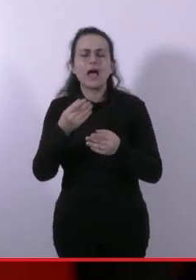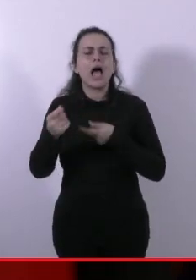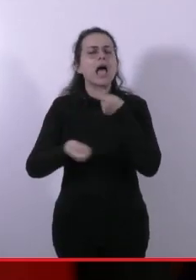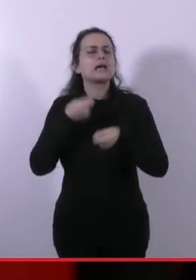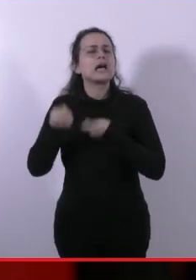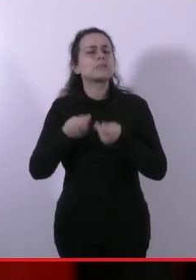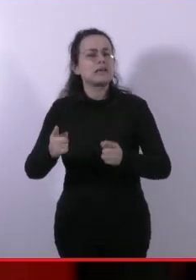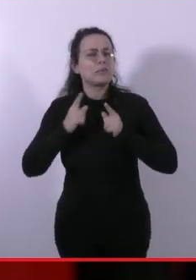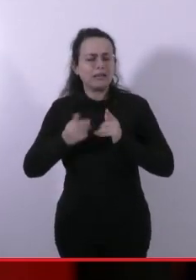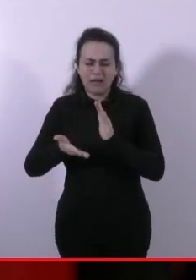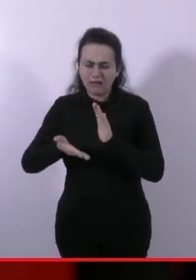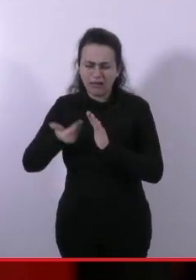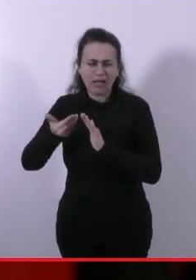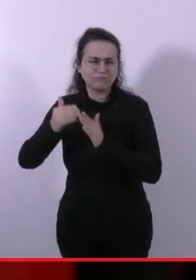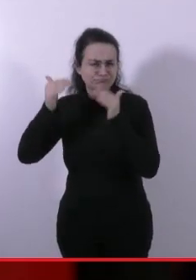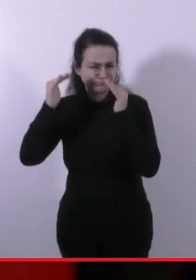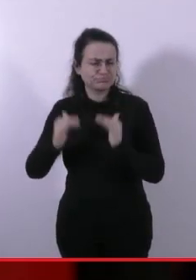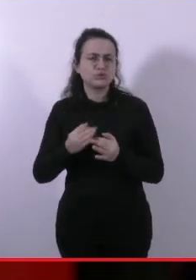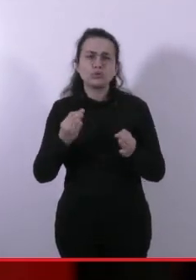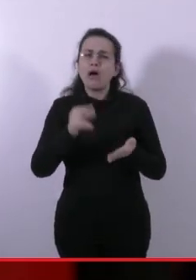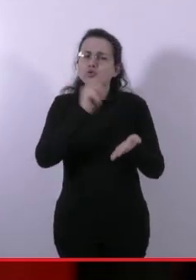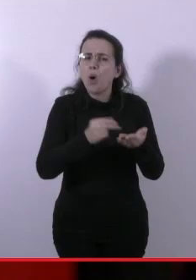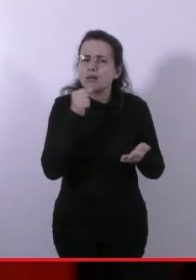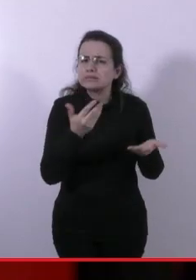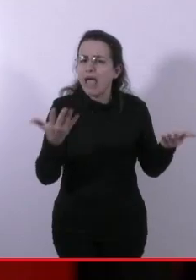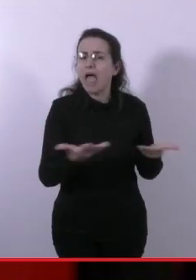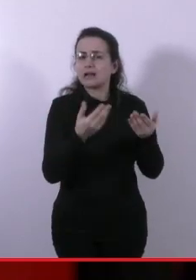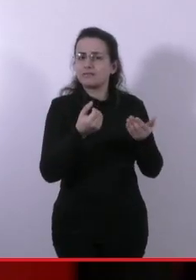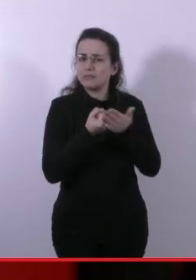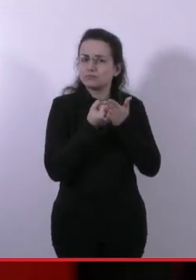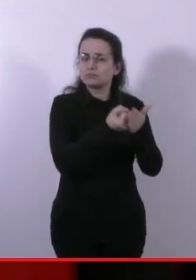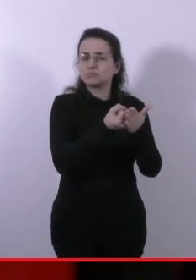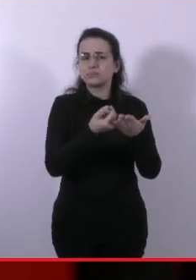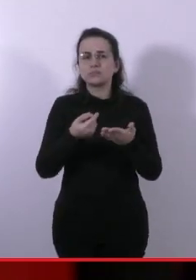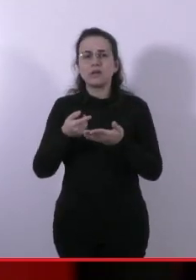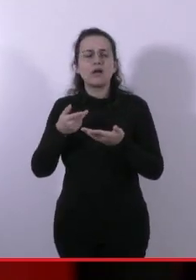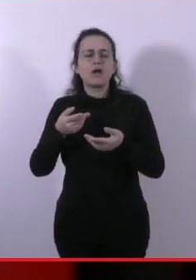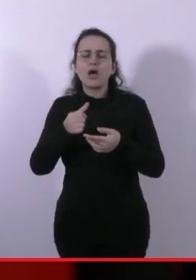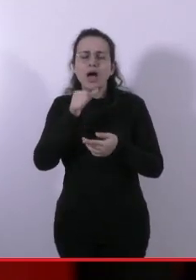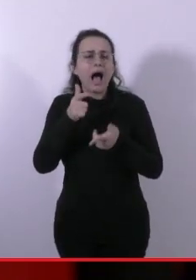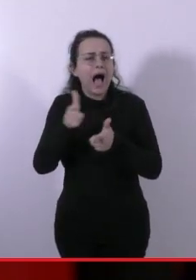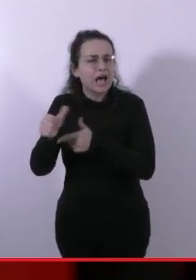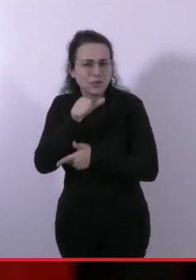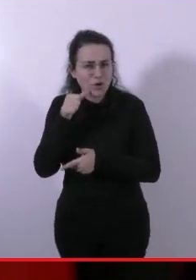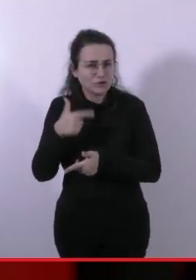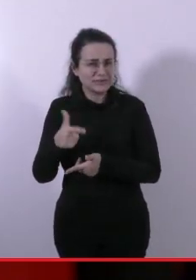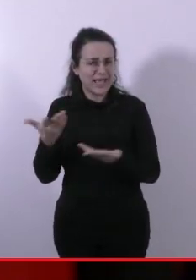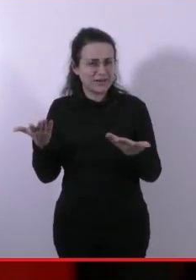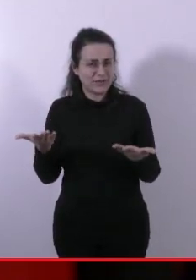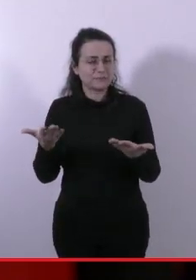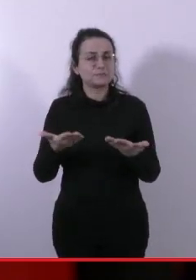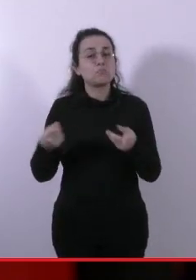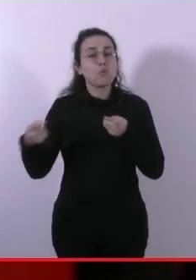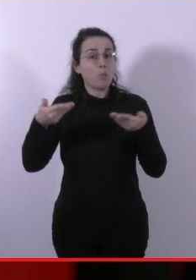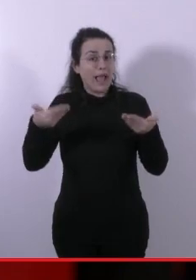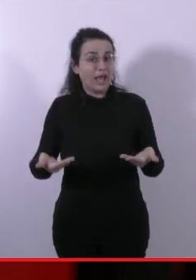bisogno di scuole,'è bisogno di sanità, non c'è bisogno di cannoni e di fucili. Ma io aggiungo anche un'altra cosa. In un periodo come in questo, in cui anche chi